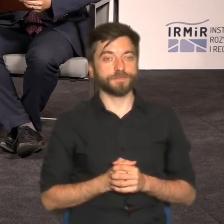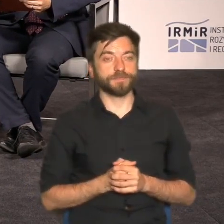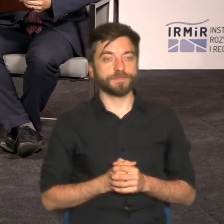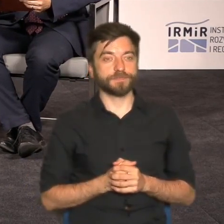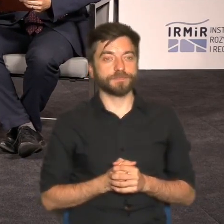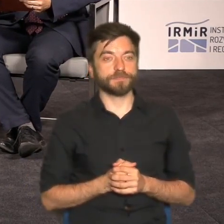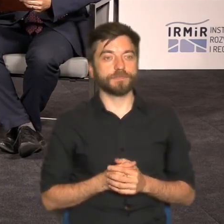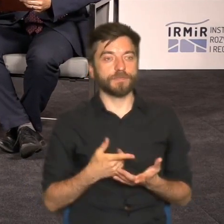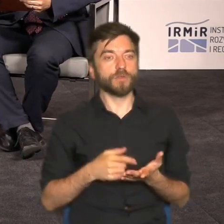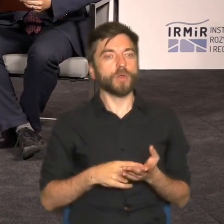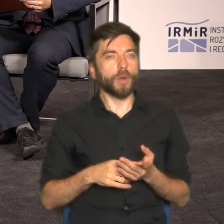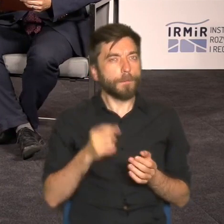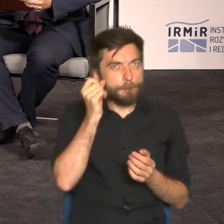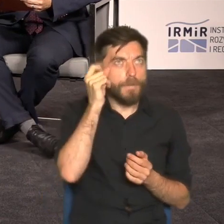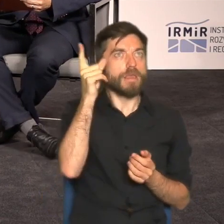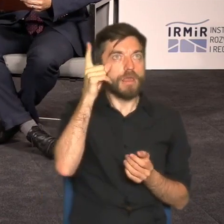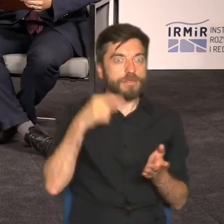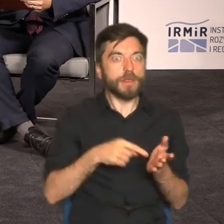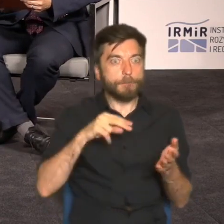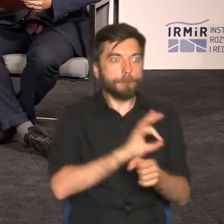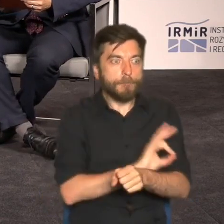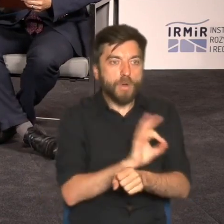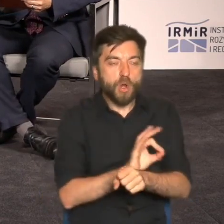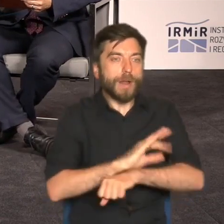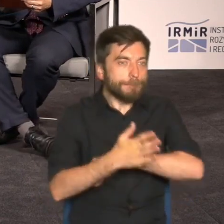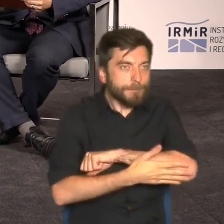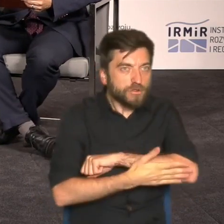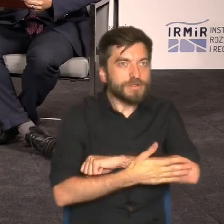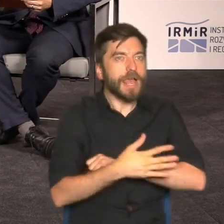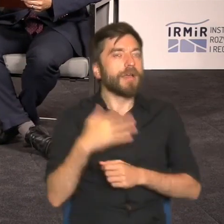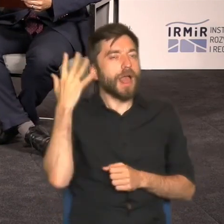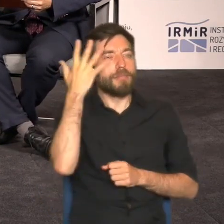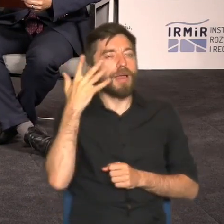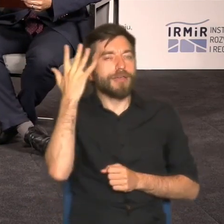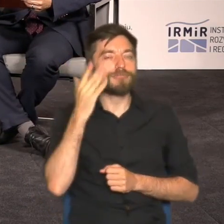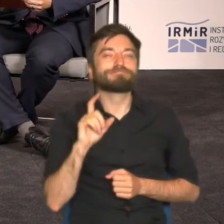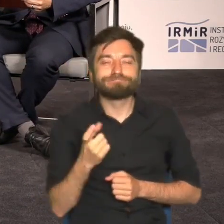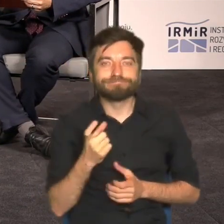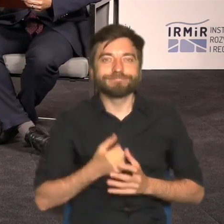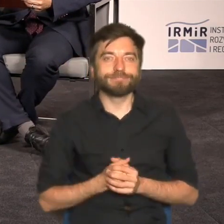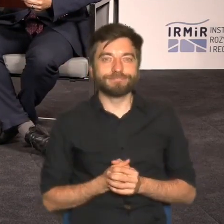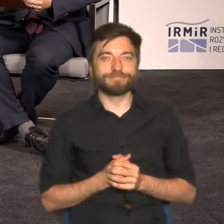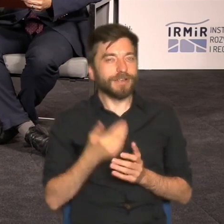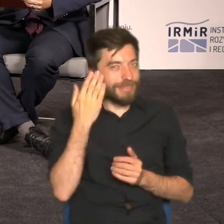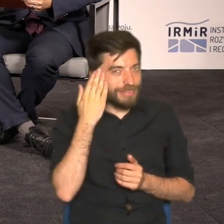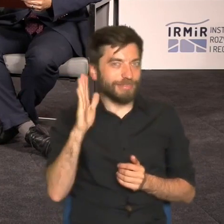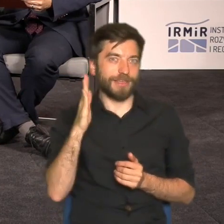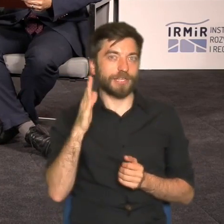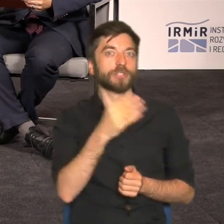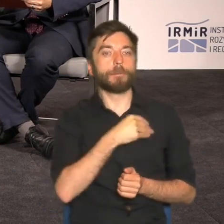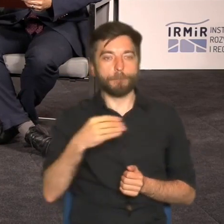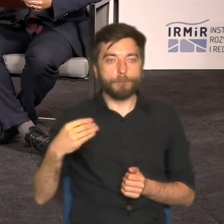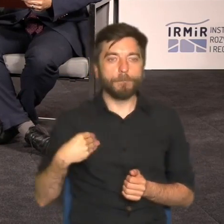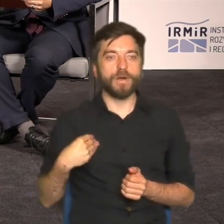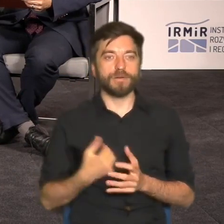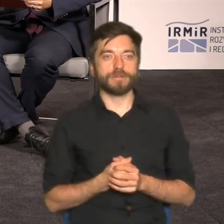Faktycznie ideą tego projektu było, czy u podstaw tego projektu leżało takie marzenie i nadzieja, że Polski, no